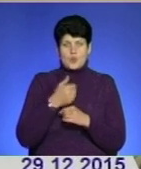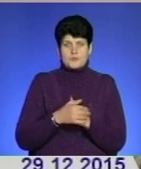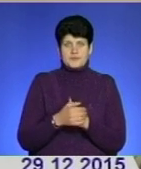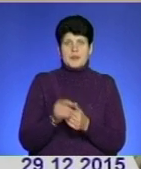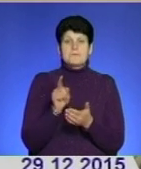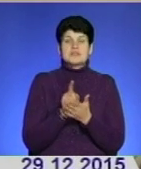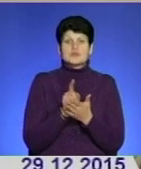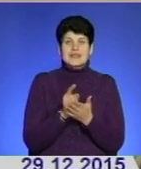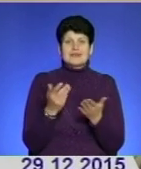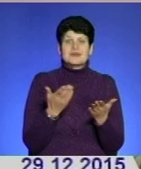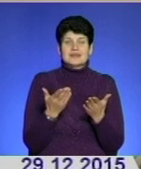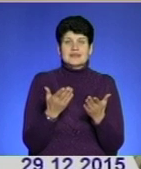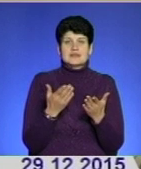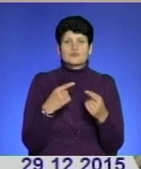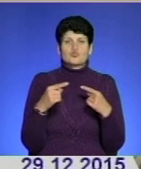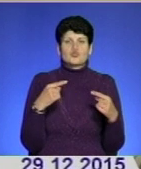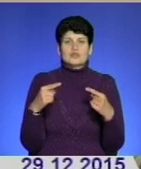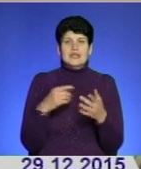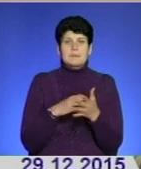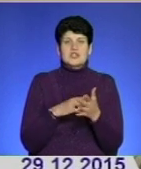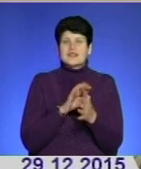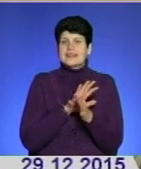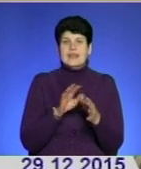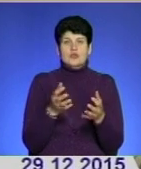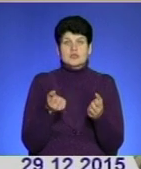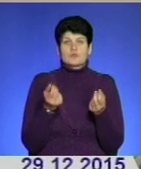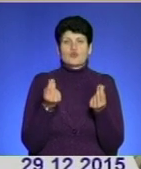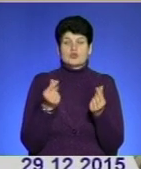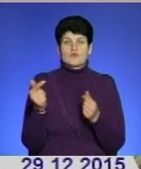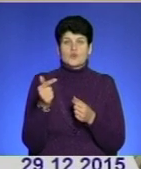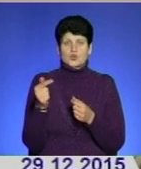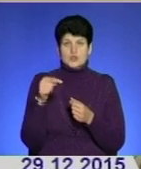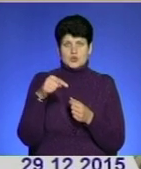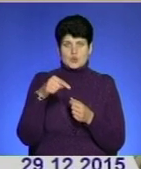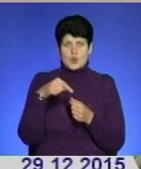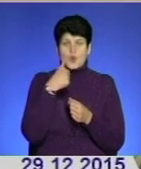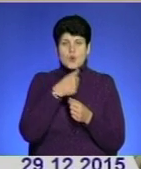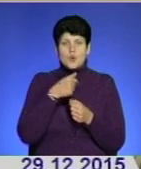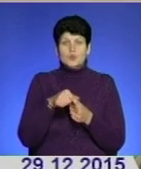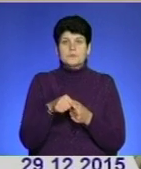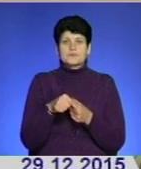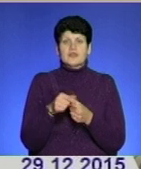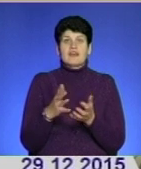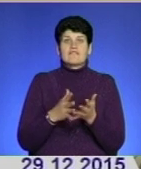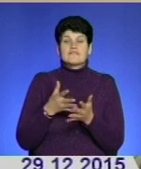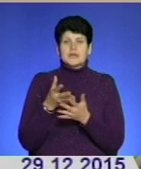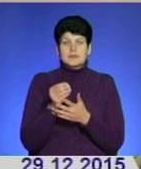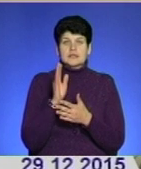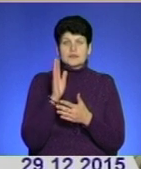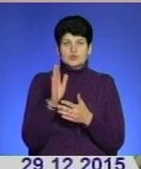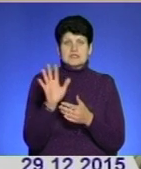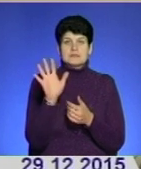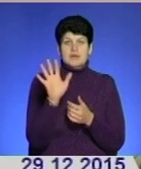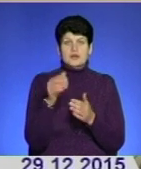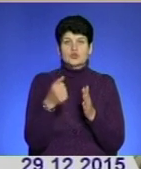Пенсіонерам, які з будь-яких причин не отримають кошти у грудні цього року, виплата буде проведена з 5